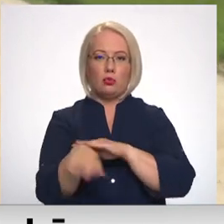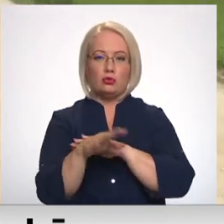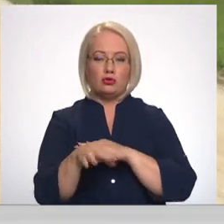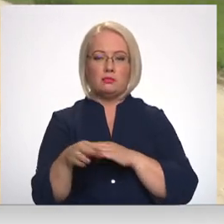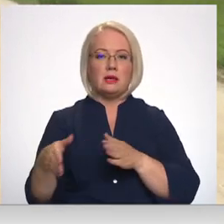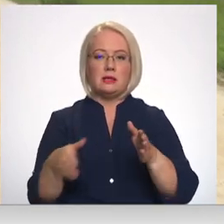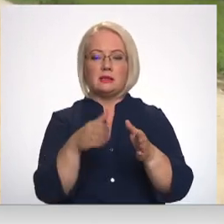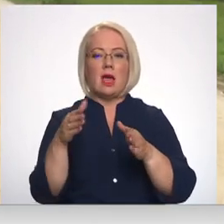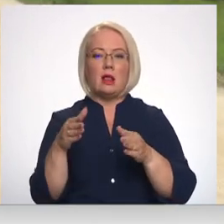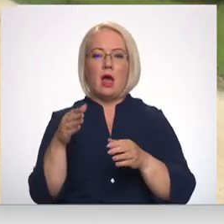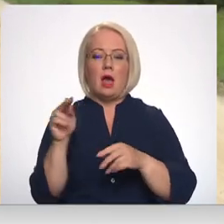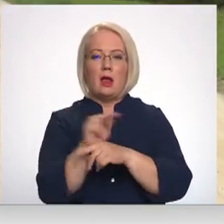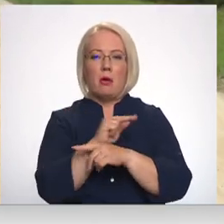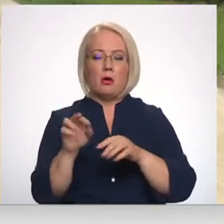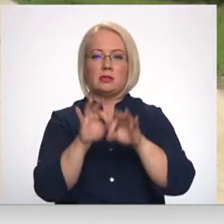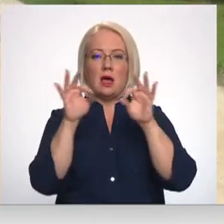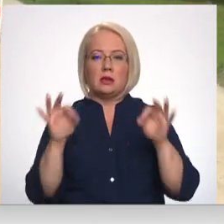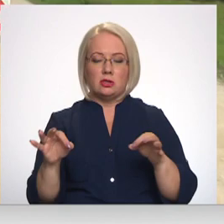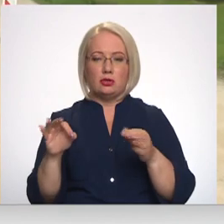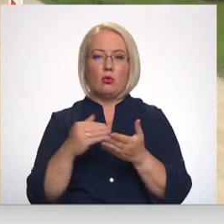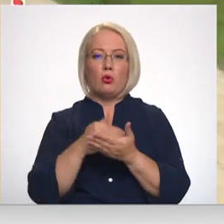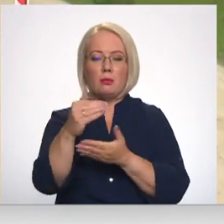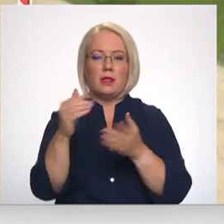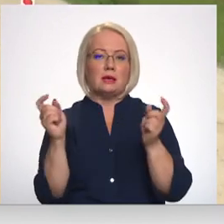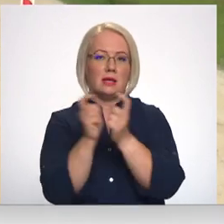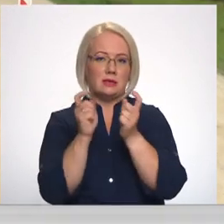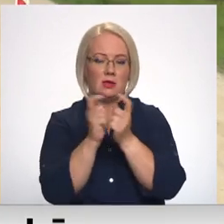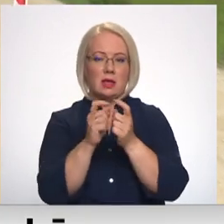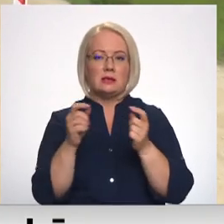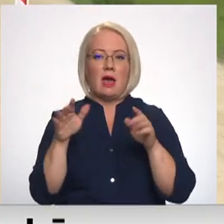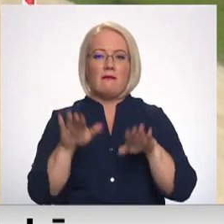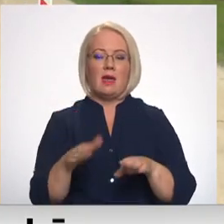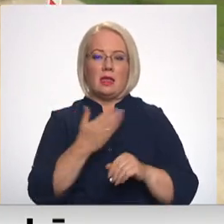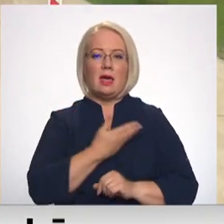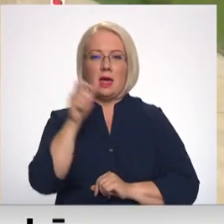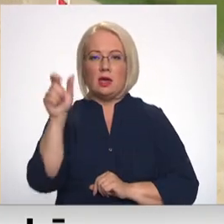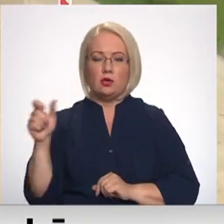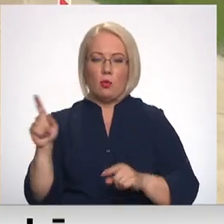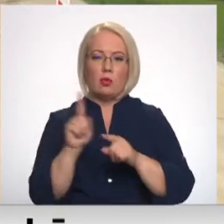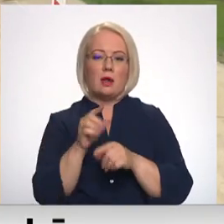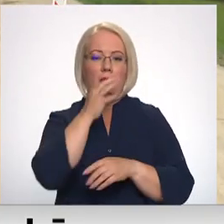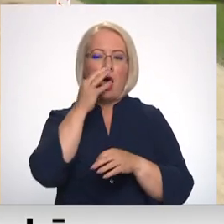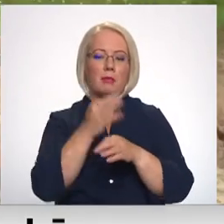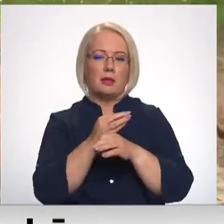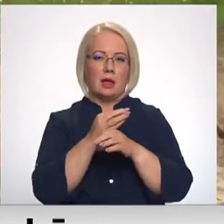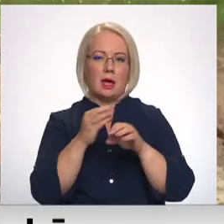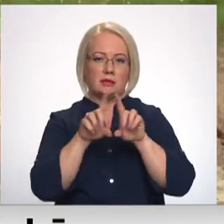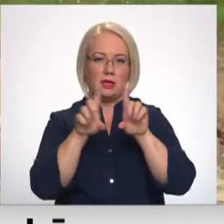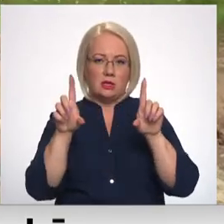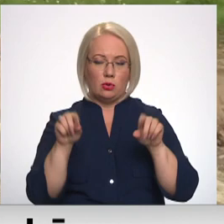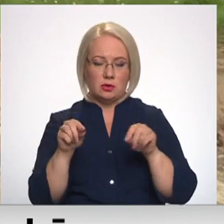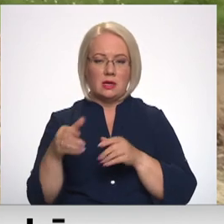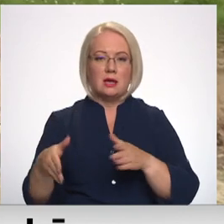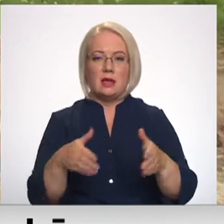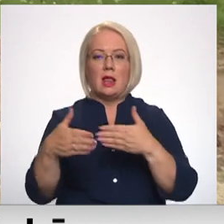remonts atsogts ir ledz ar jū. Turpunajās nesaskaņas, kai vītējūs īdzievotoju, tai atbildēgūs institucijau vadā. Ceļa malā